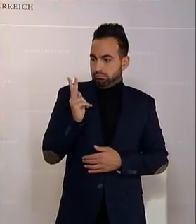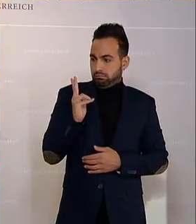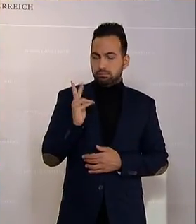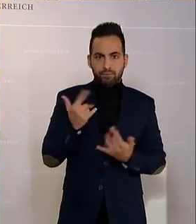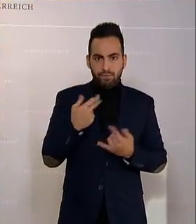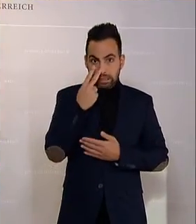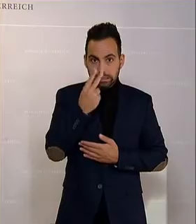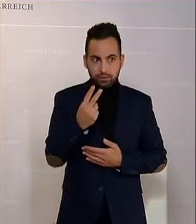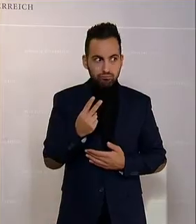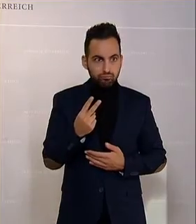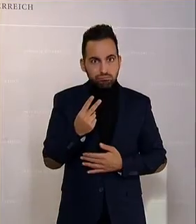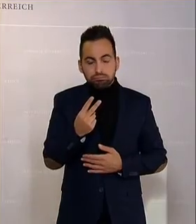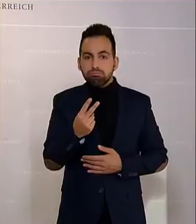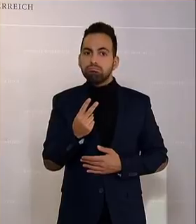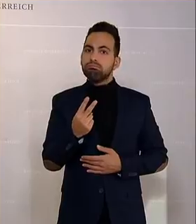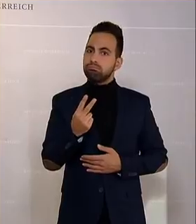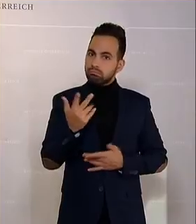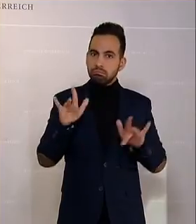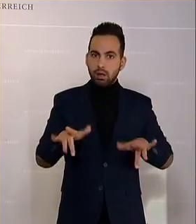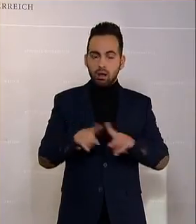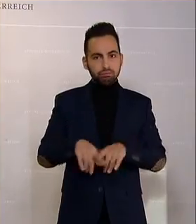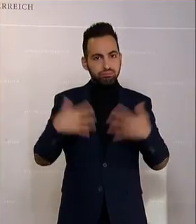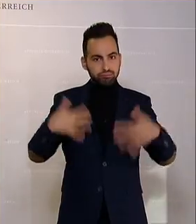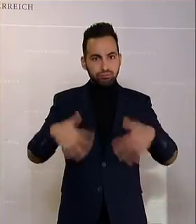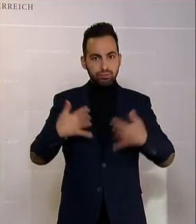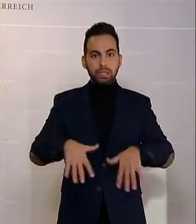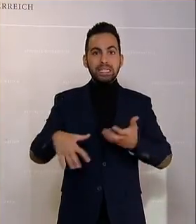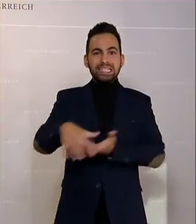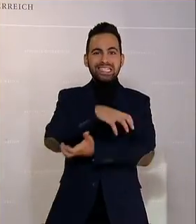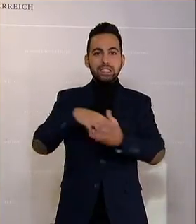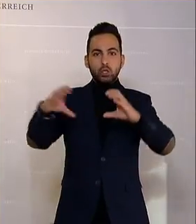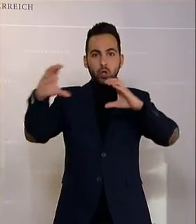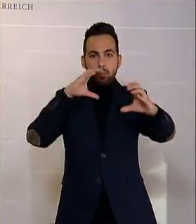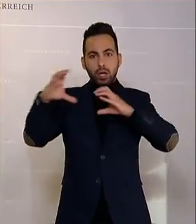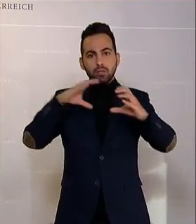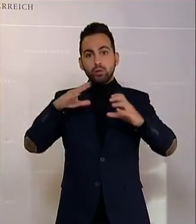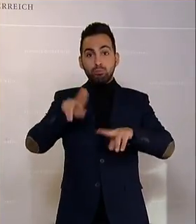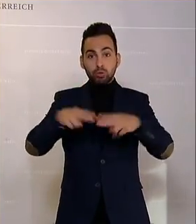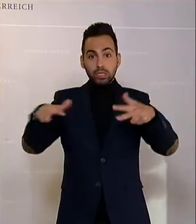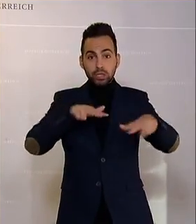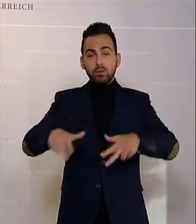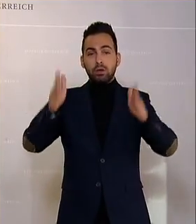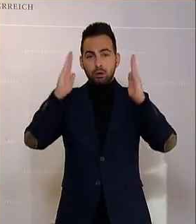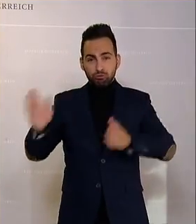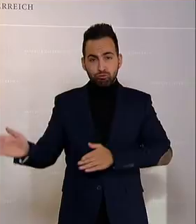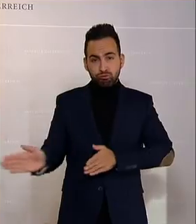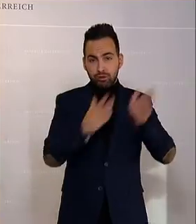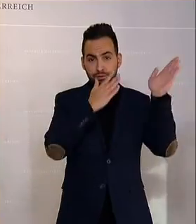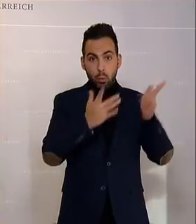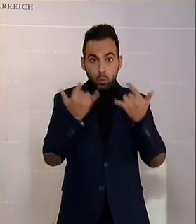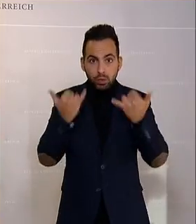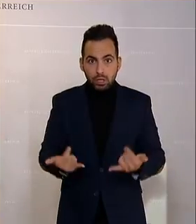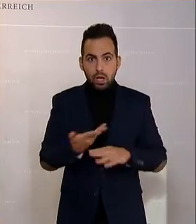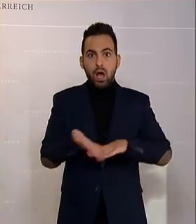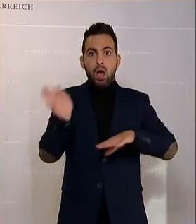erleben durften, war zunächst ein vollkommenes Versagen der Krisenkommunikation der Bundesregierung und jetzt auch noch eine